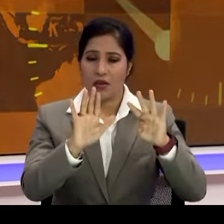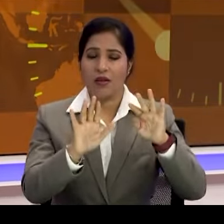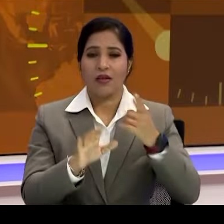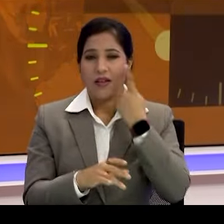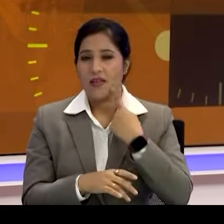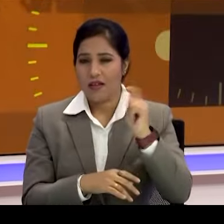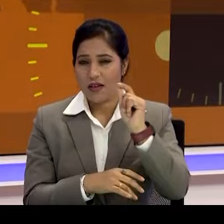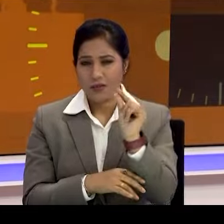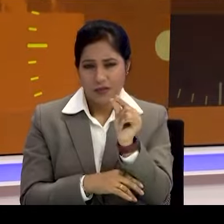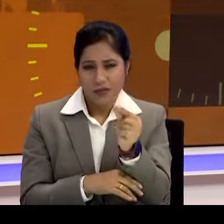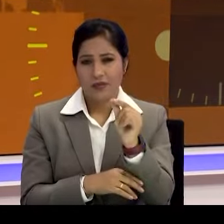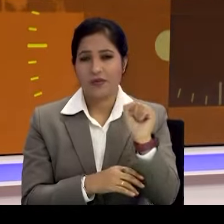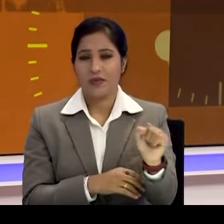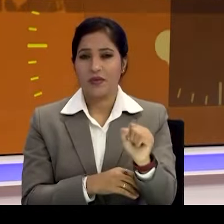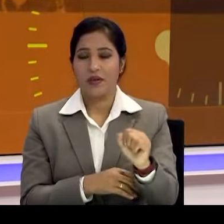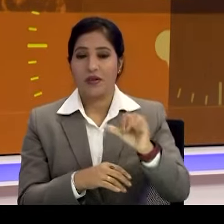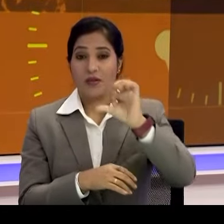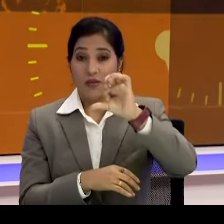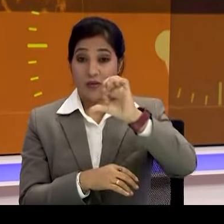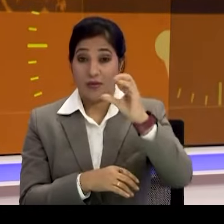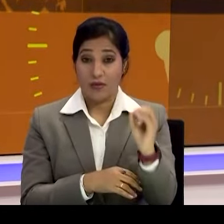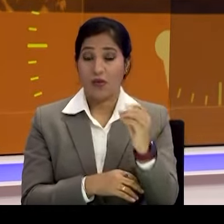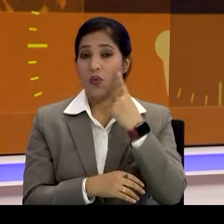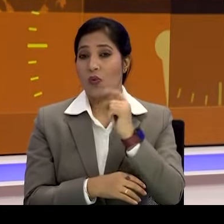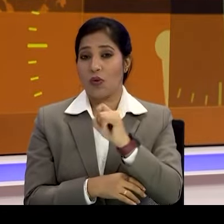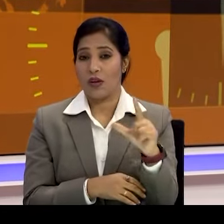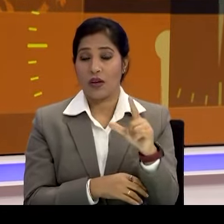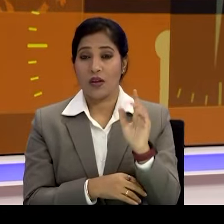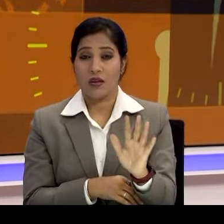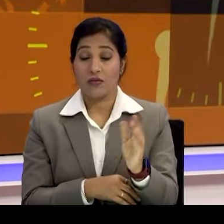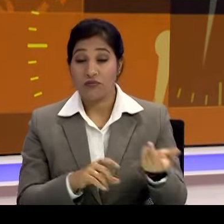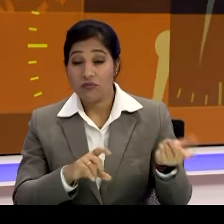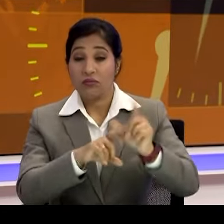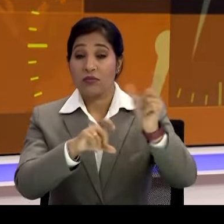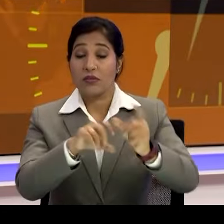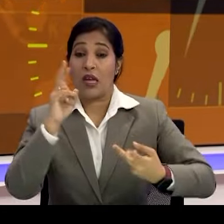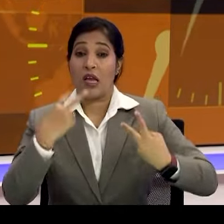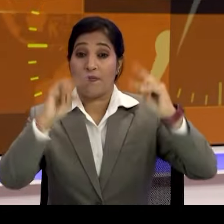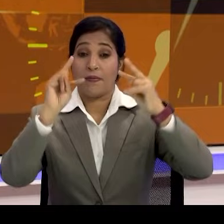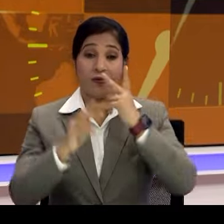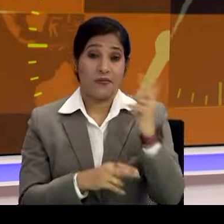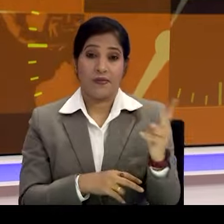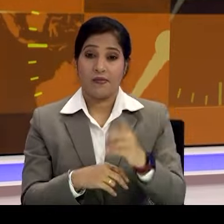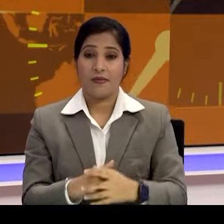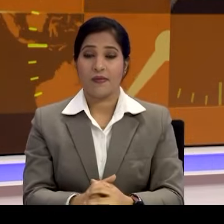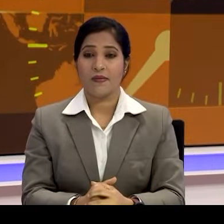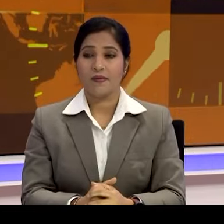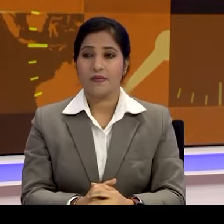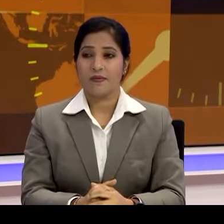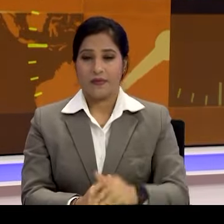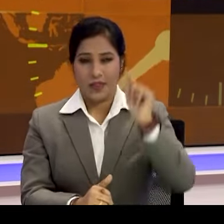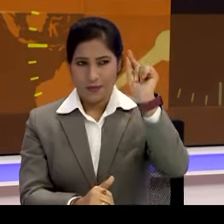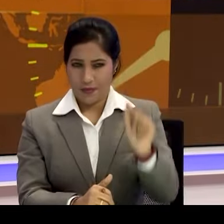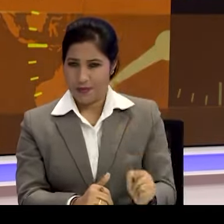and 98% more in case of mustard, 50% more in case of safflower so this is